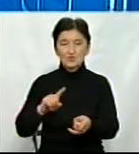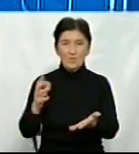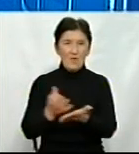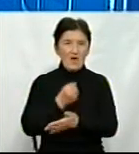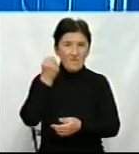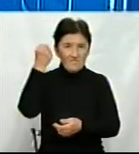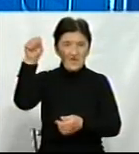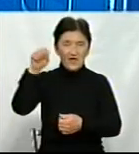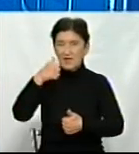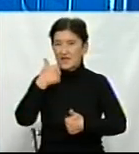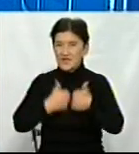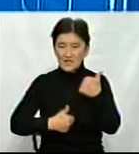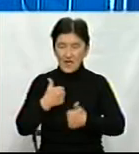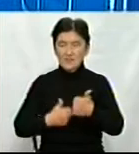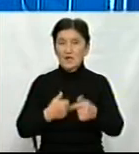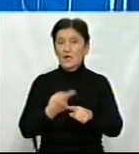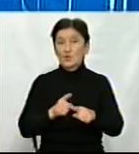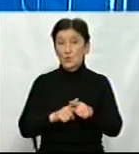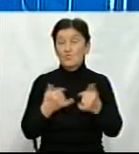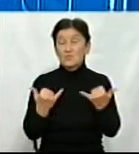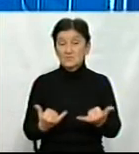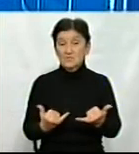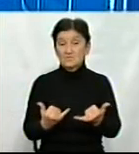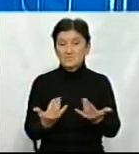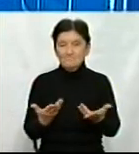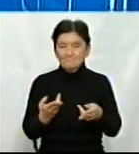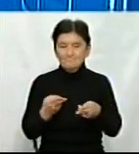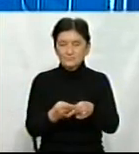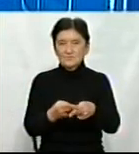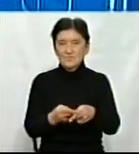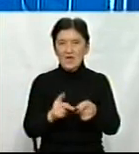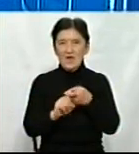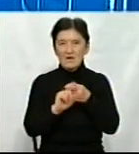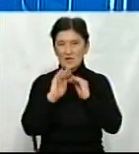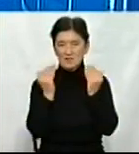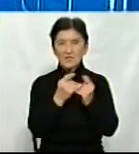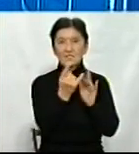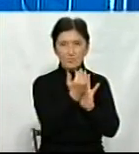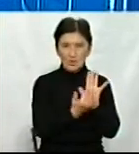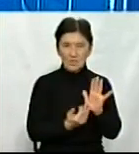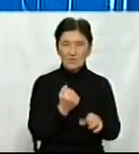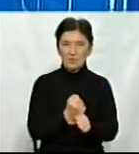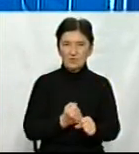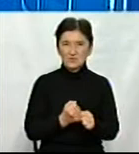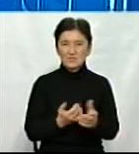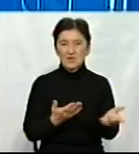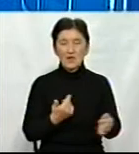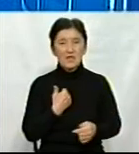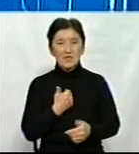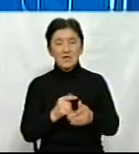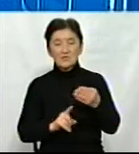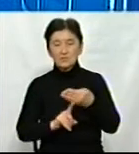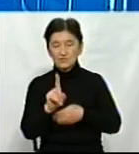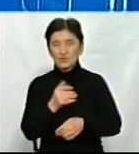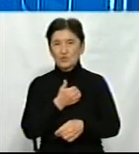цей грант, цю можливість. І сьогодні, попри карантин, працює програма чи не працює? Якщо дозволите, я хотів би спочатку